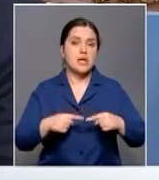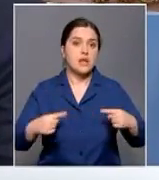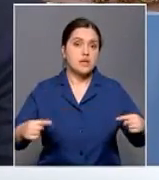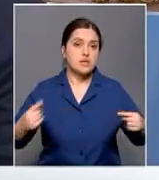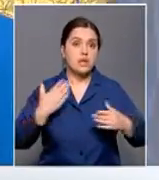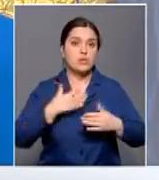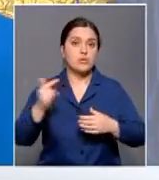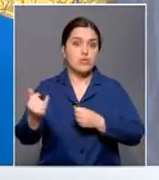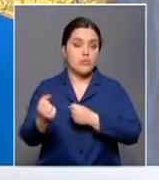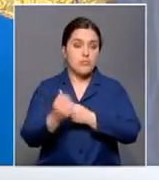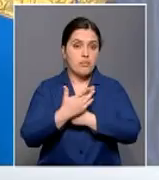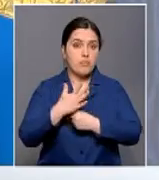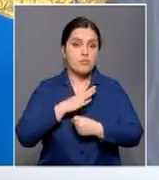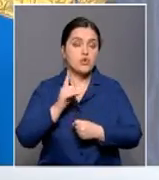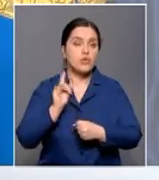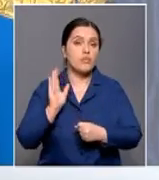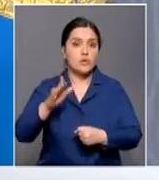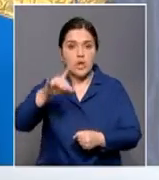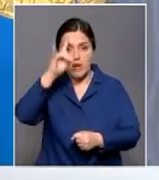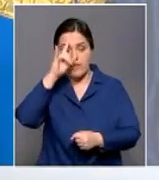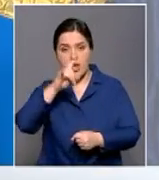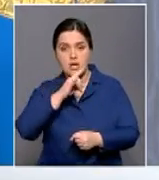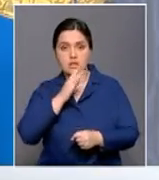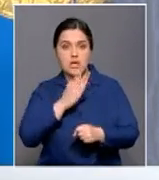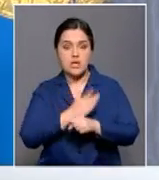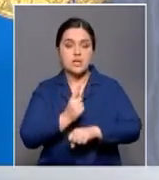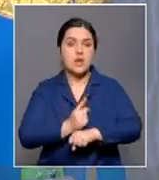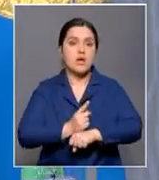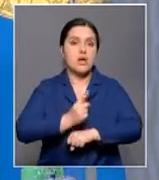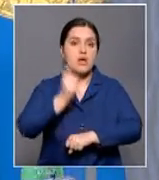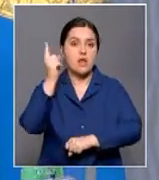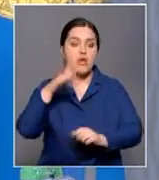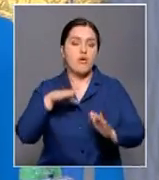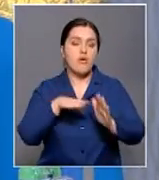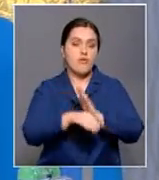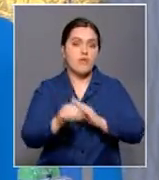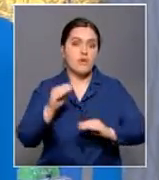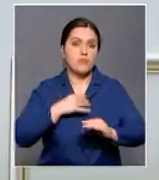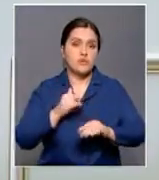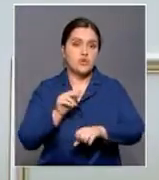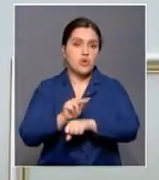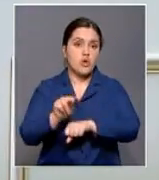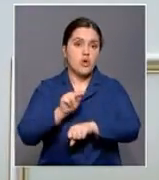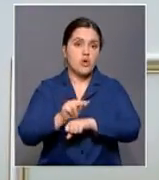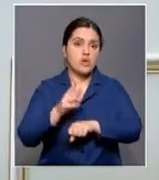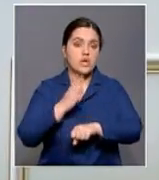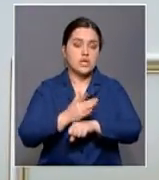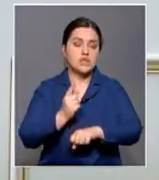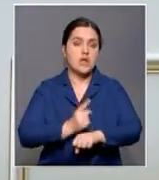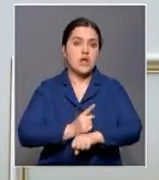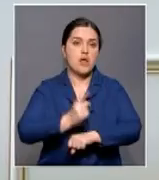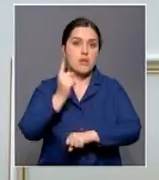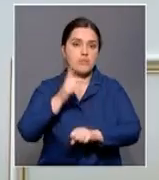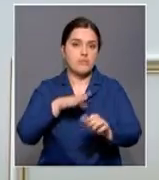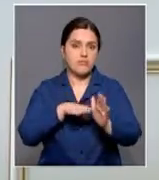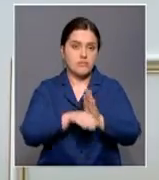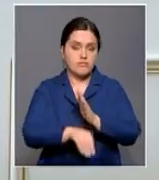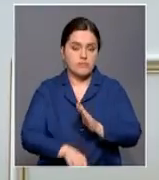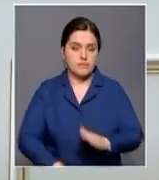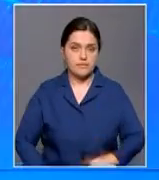ставили задачу, чтобы в будущем Казахстан стал космической державой, так вот сейчас мы готовим специалистов в космической отрасли.